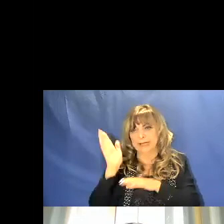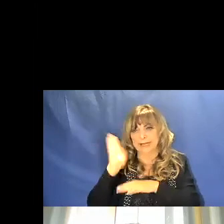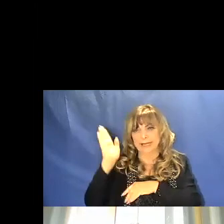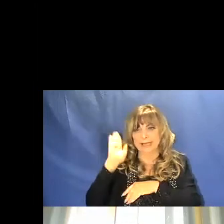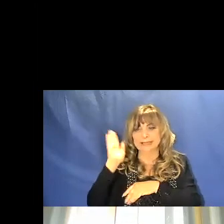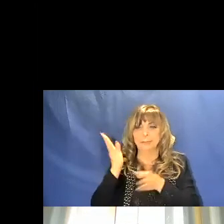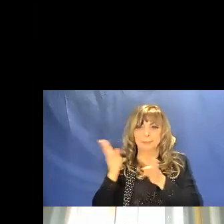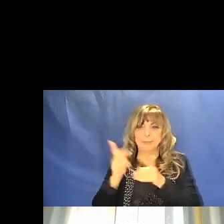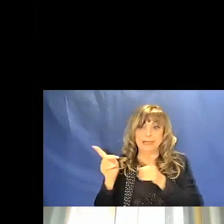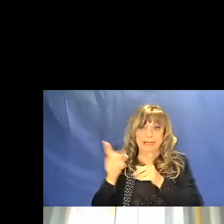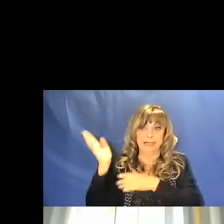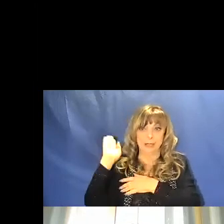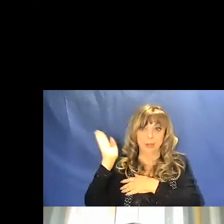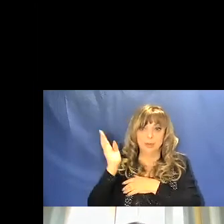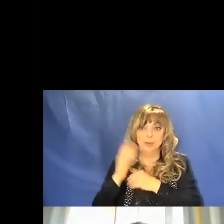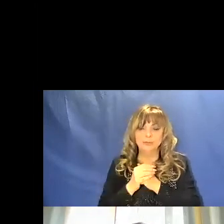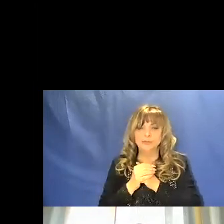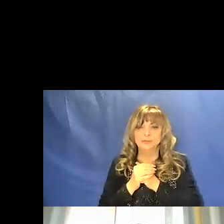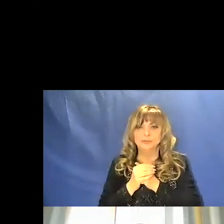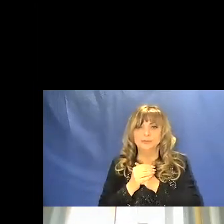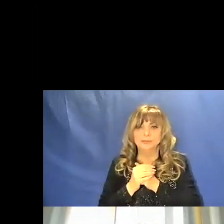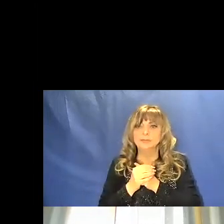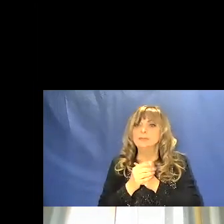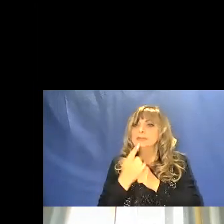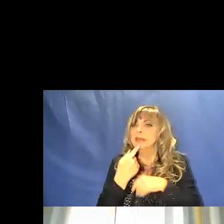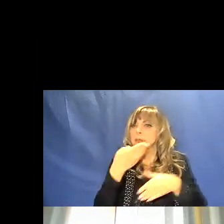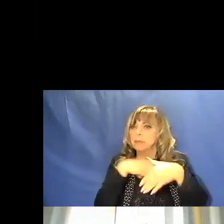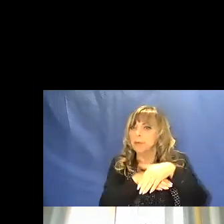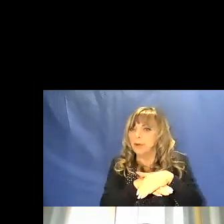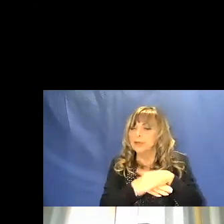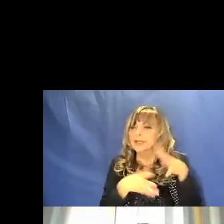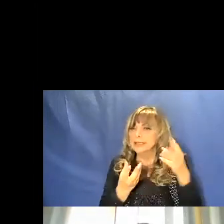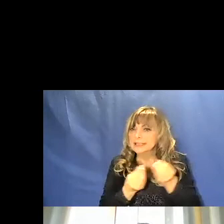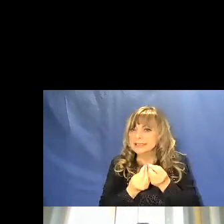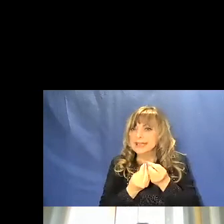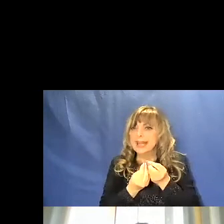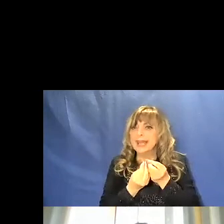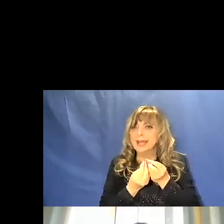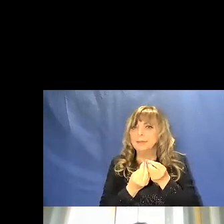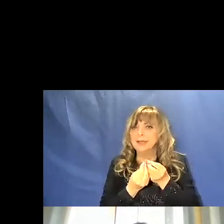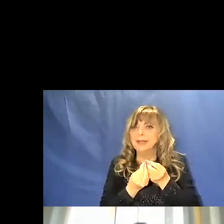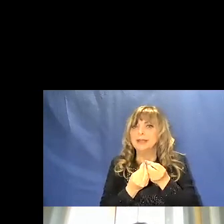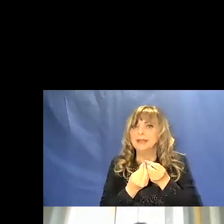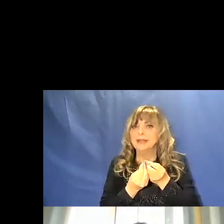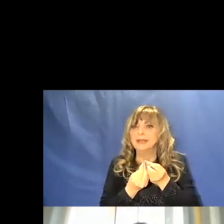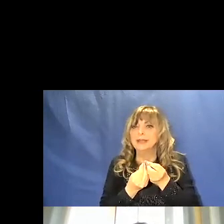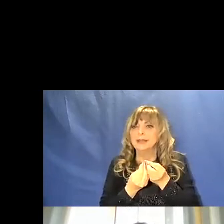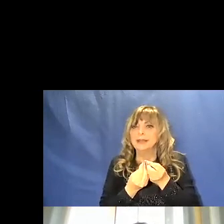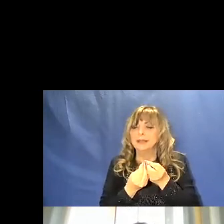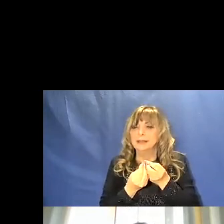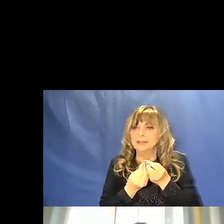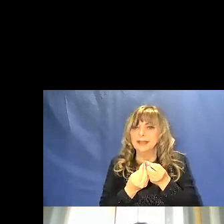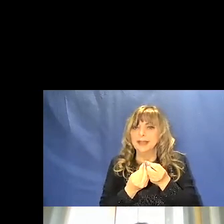periodo ai defunti insieme ai defunti venivano deposte